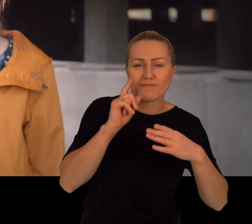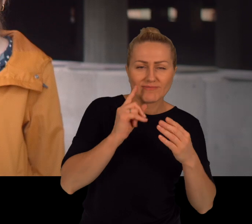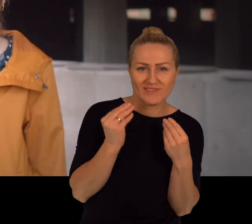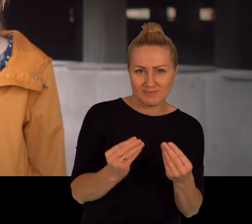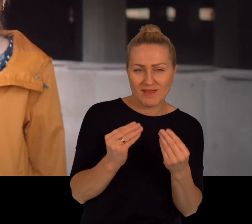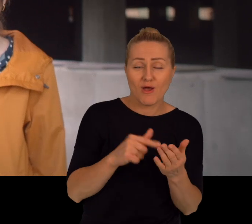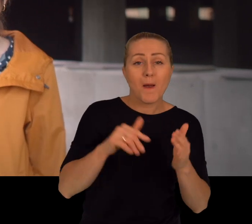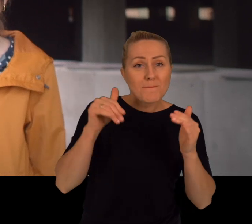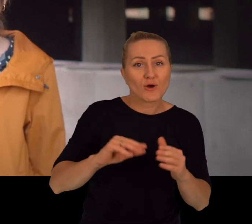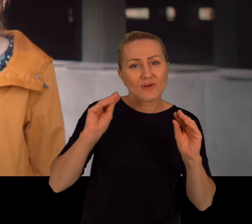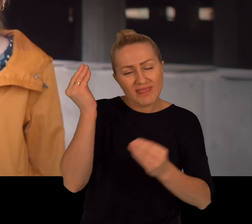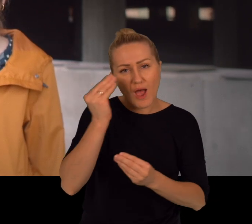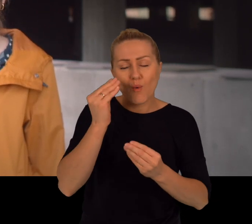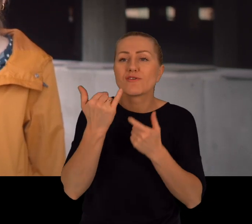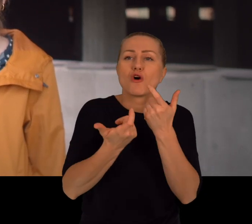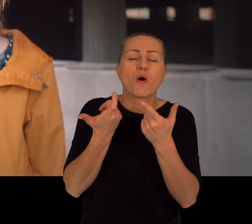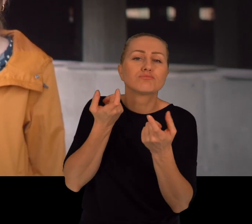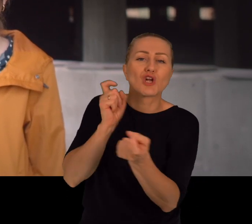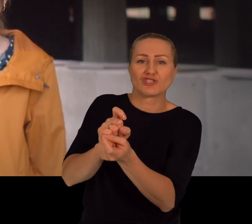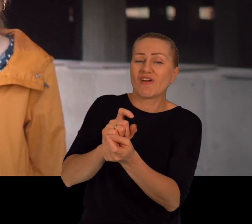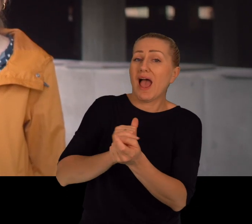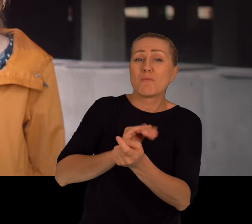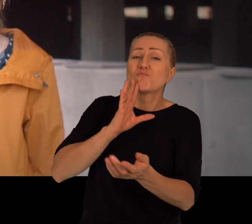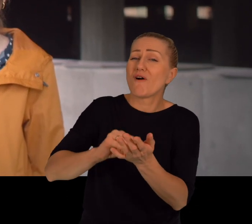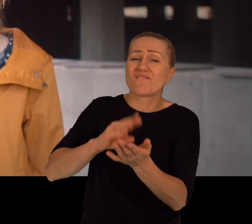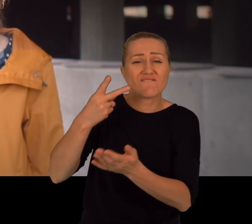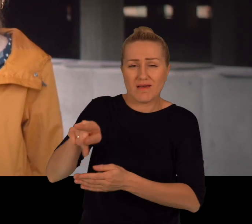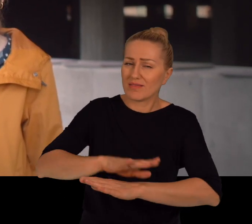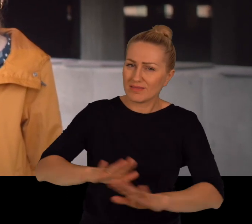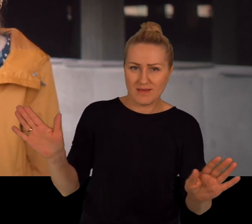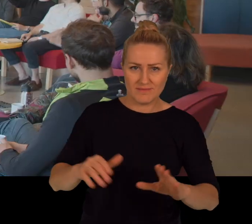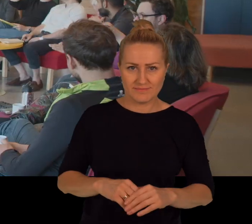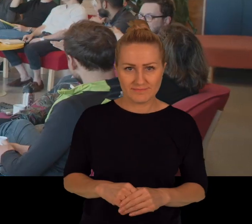nauczyć się po prostu przeciwdziałania temu, żeby takie rzeczy się nie powtarzały.